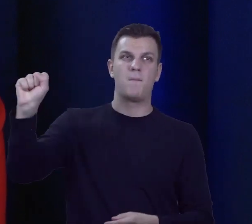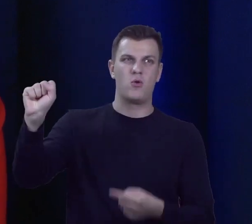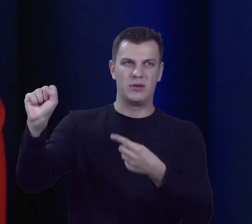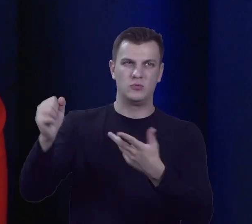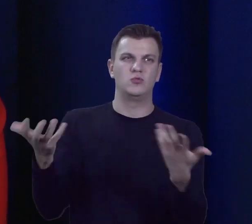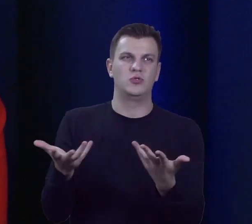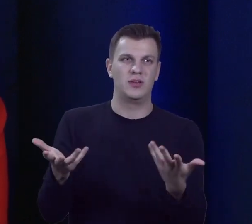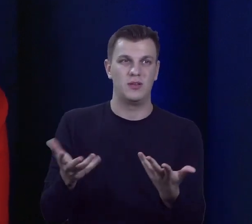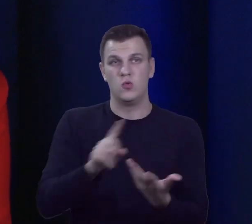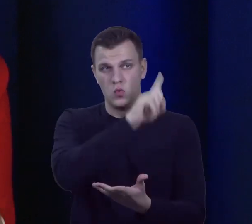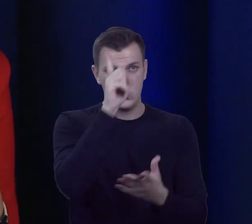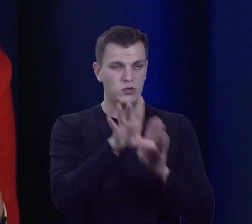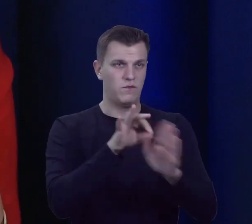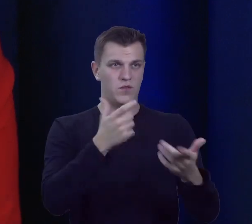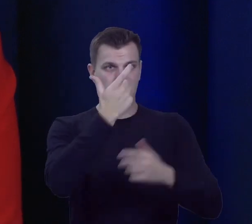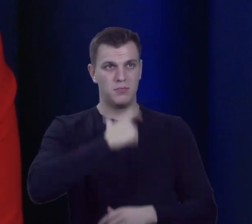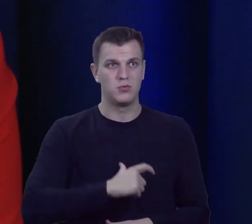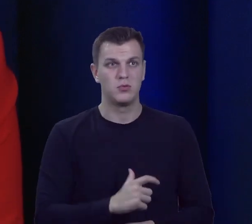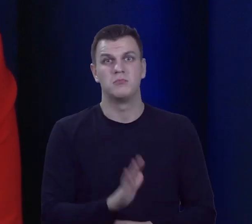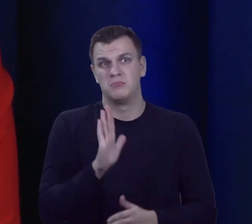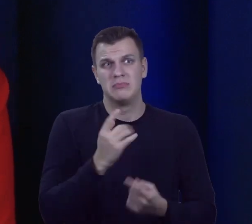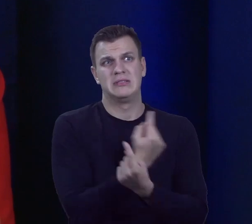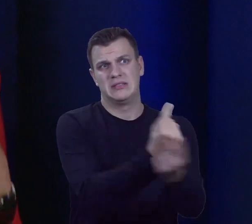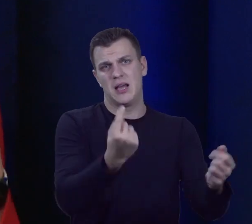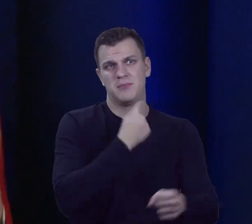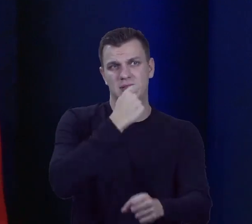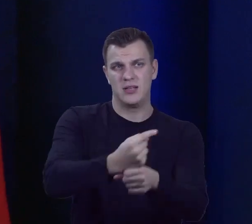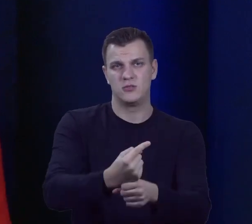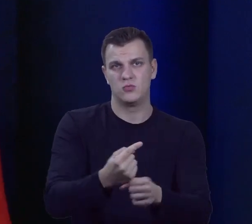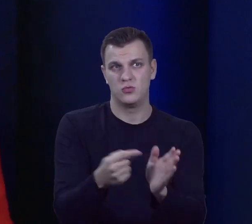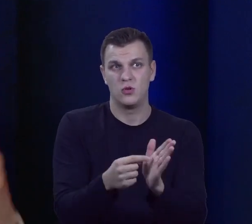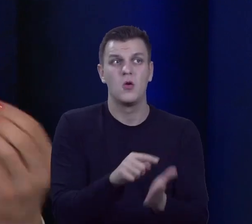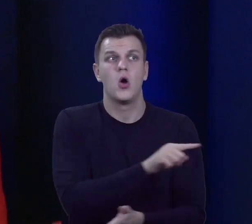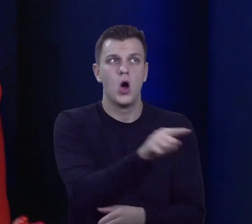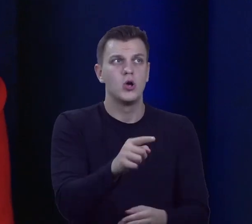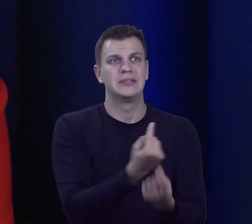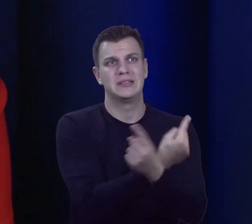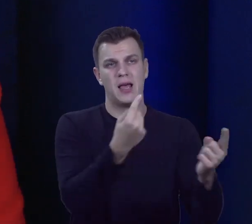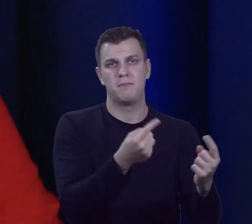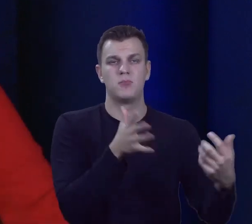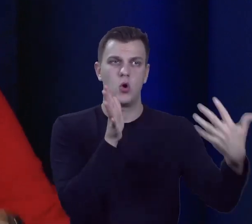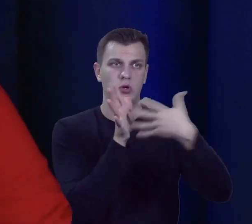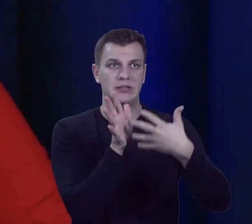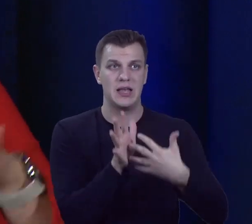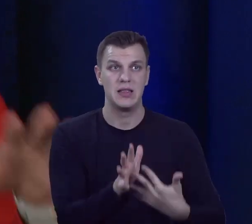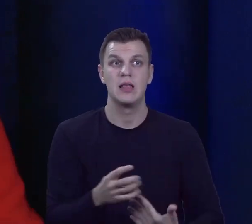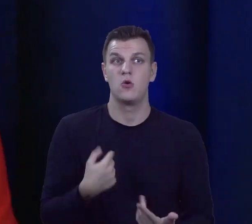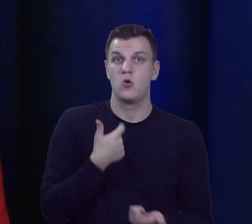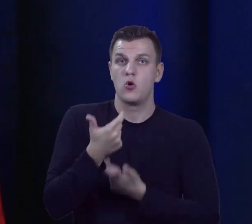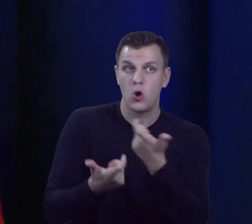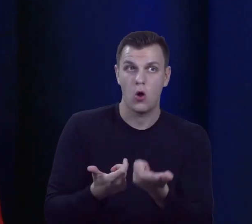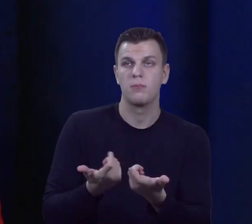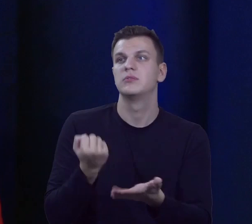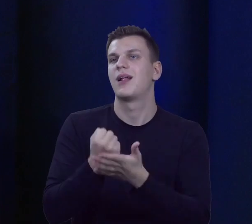Wybierają nas ludzie, więc niech decydują o tym i ocenią, czy to, co zrobiliśmy, inwestycyjnie,